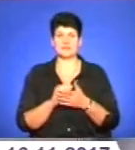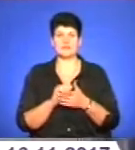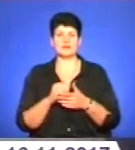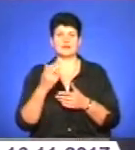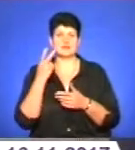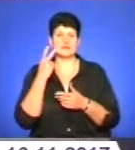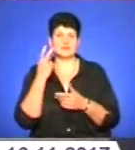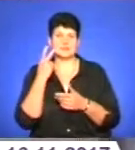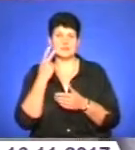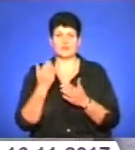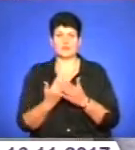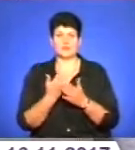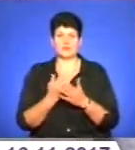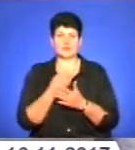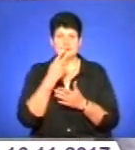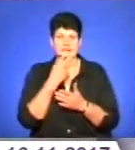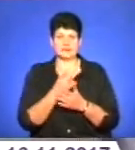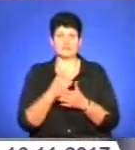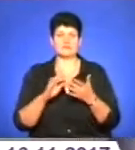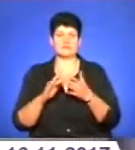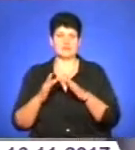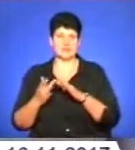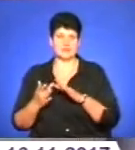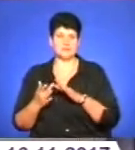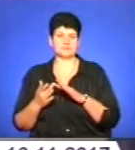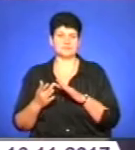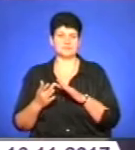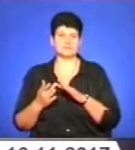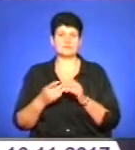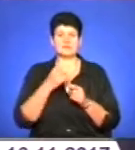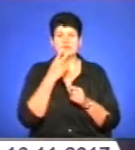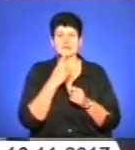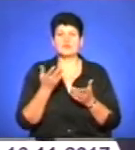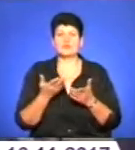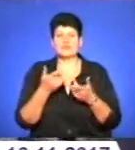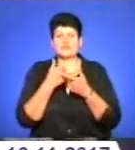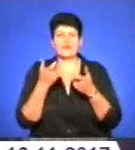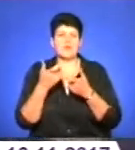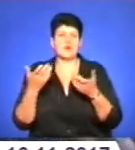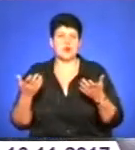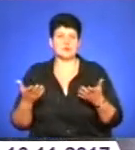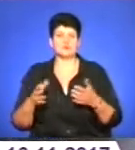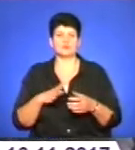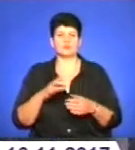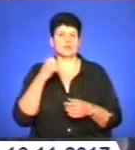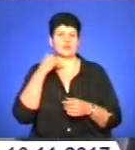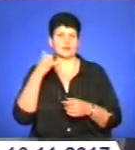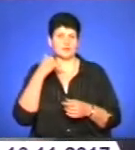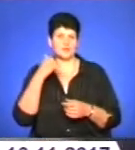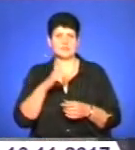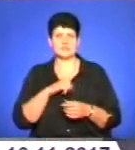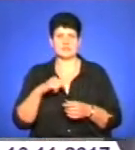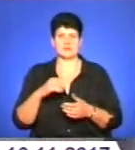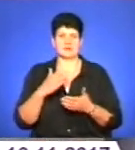передивляюся в інтернеті, дивлюся якусь інформацію. Часом телефонують, самі